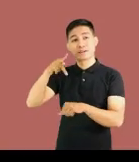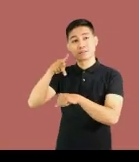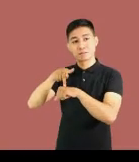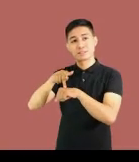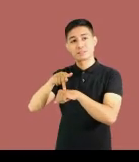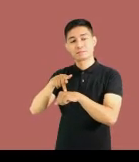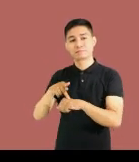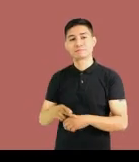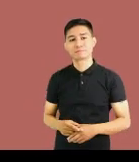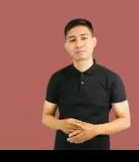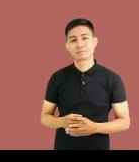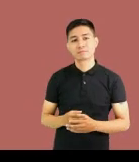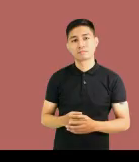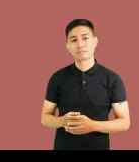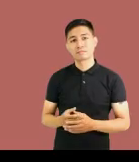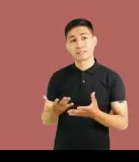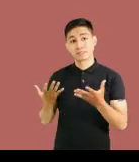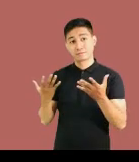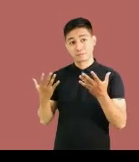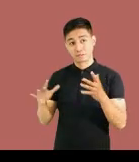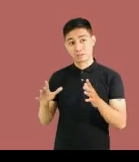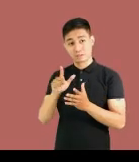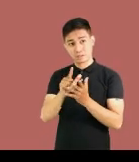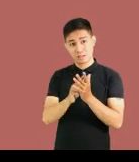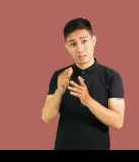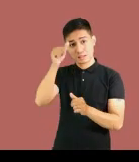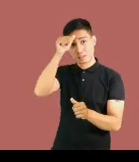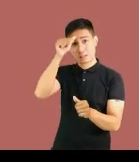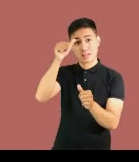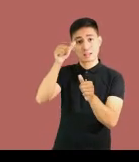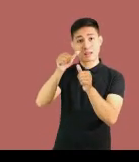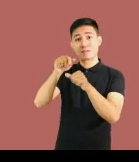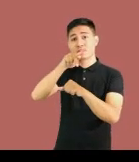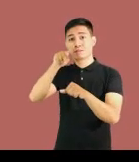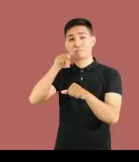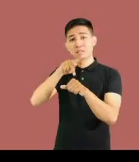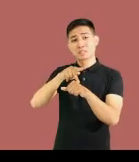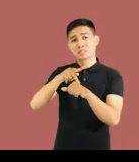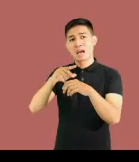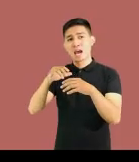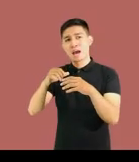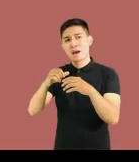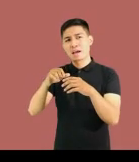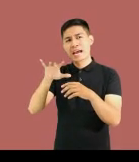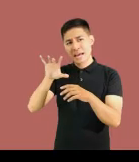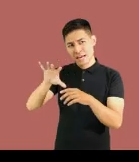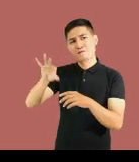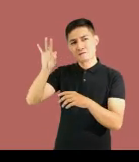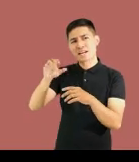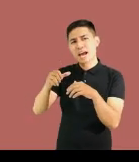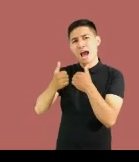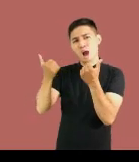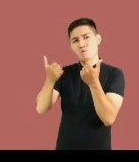Bilang pagbubuod sa ating araling, tandaan na ang lokasyong ng Pilipinas ay maaaring matukoy sa